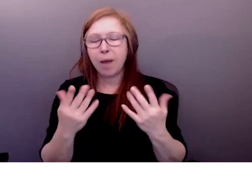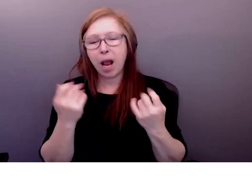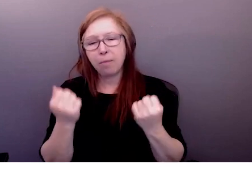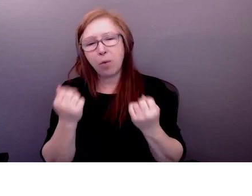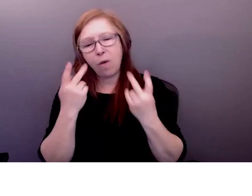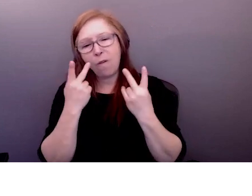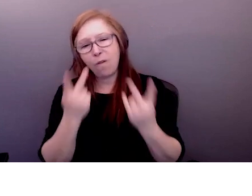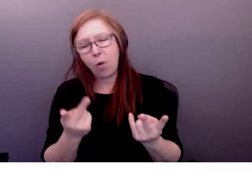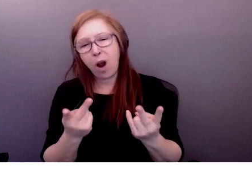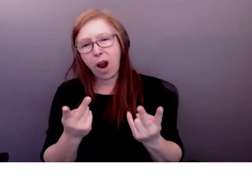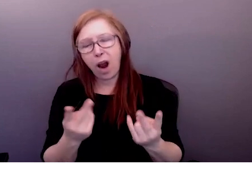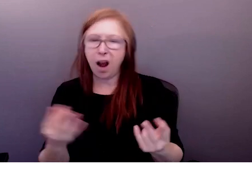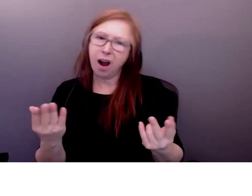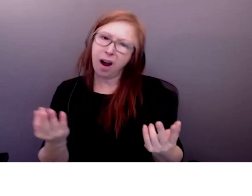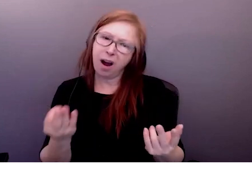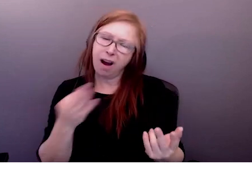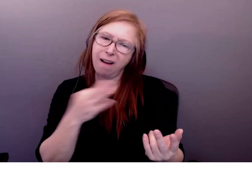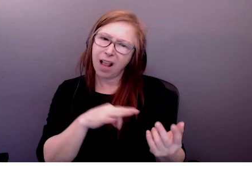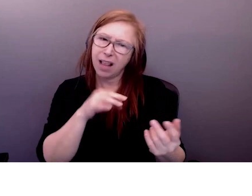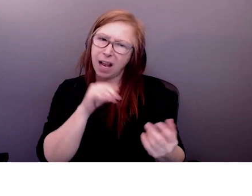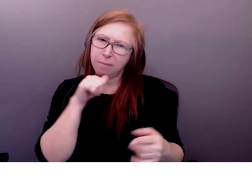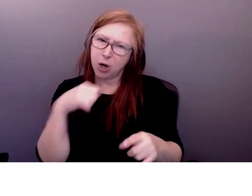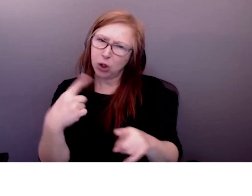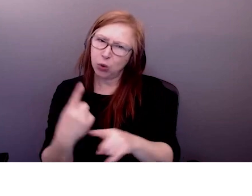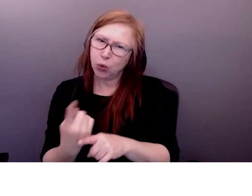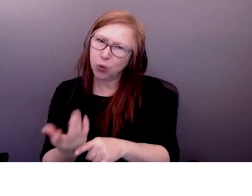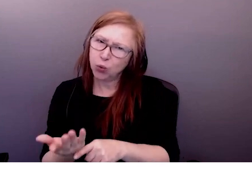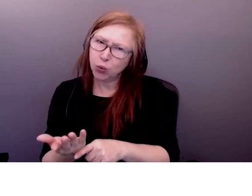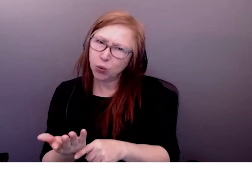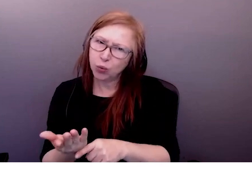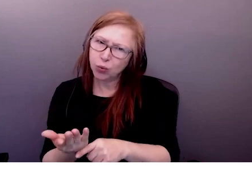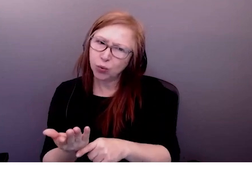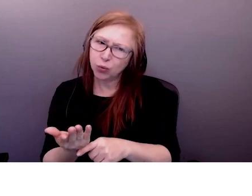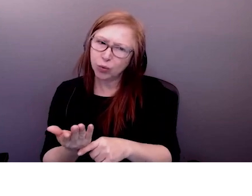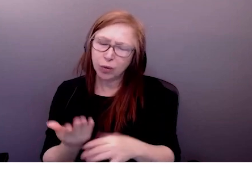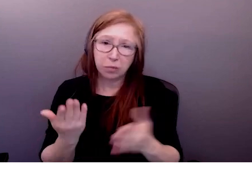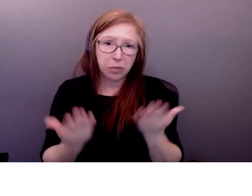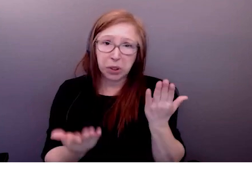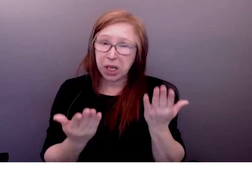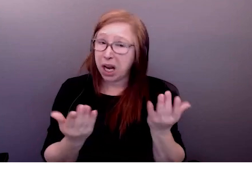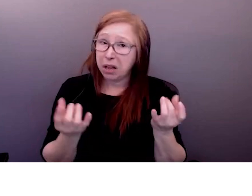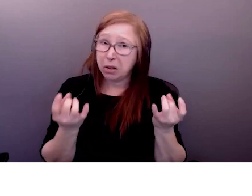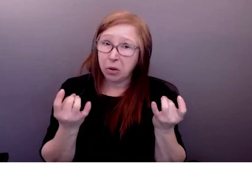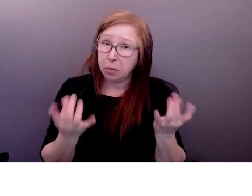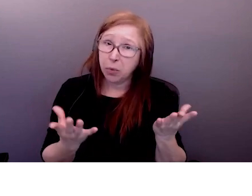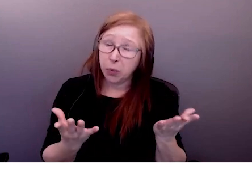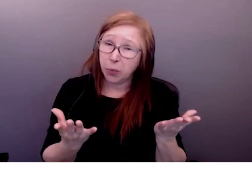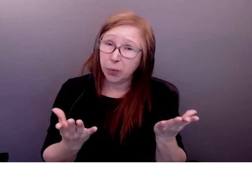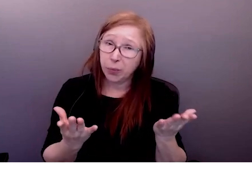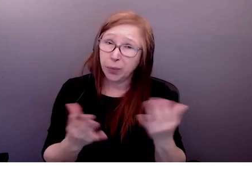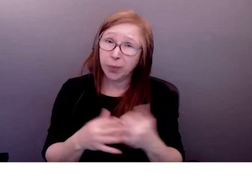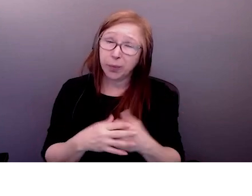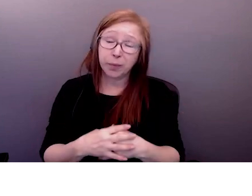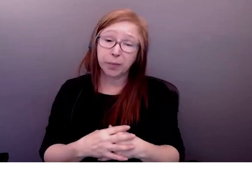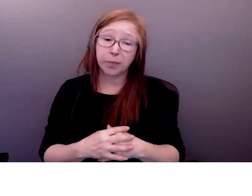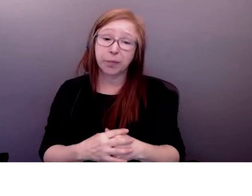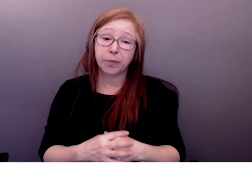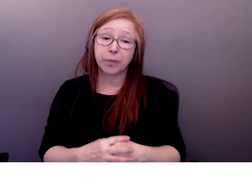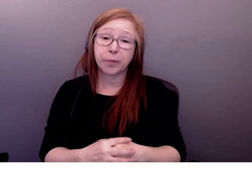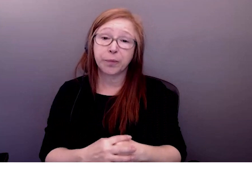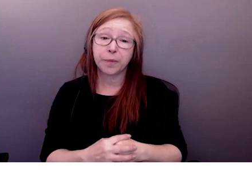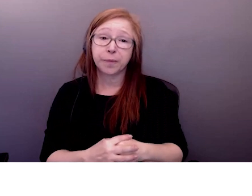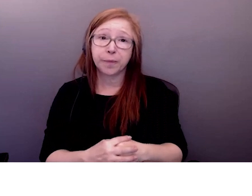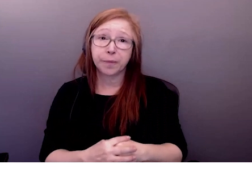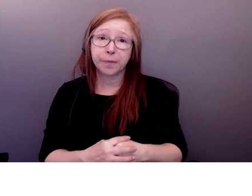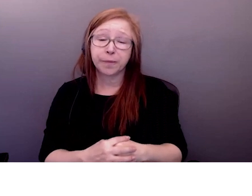et ici c'est là où on arrive à cette idée qu'en fait nous n'en avons pas il n'y pas de privilège peut-être